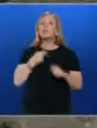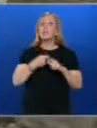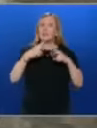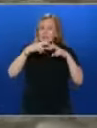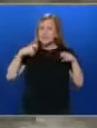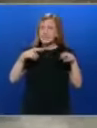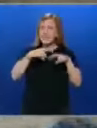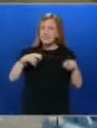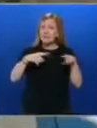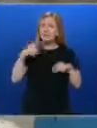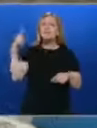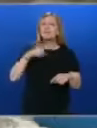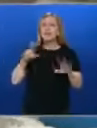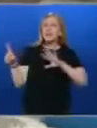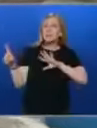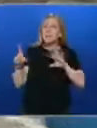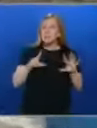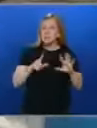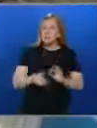изследвания на водата всяка седмица.